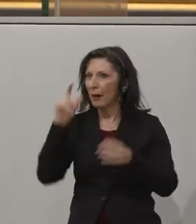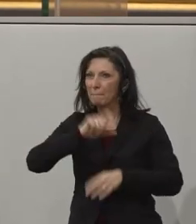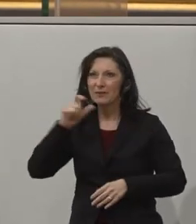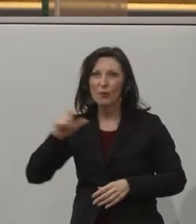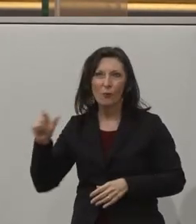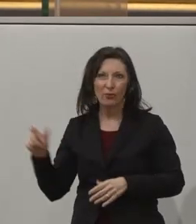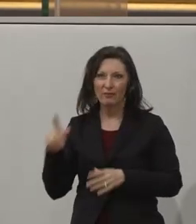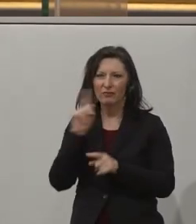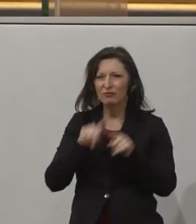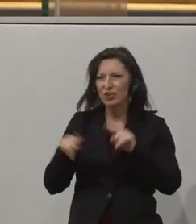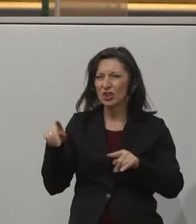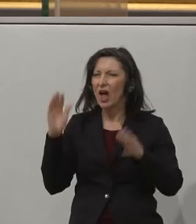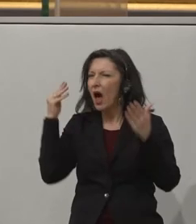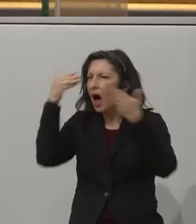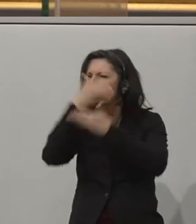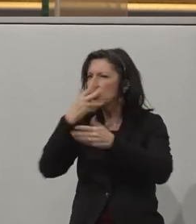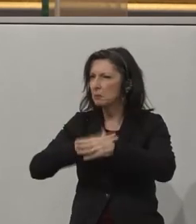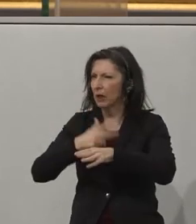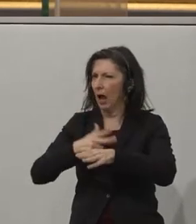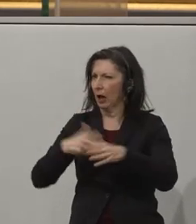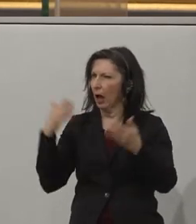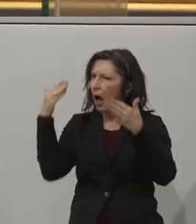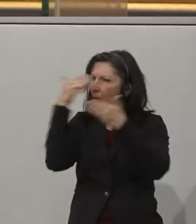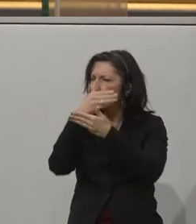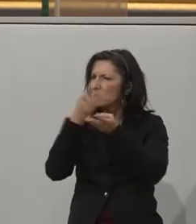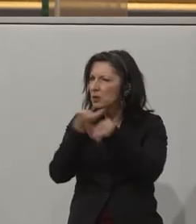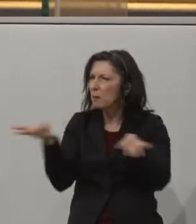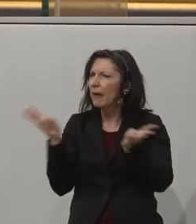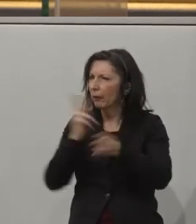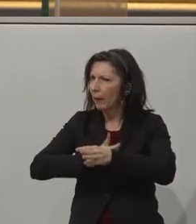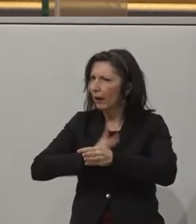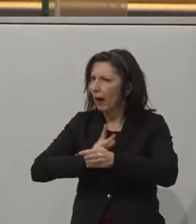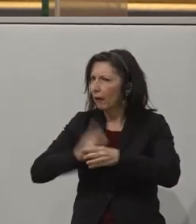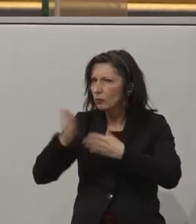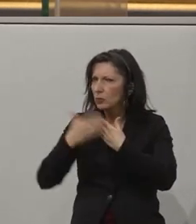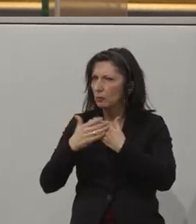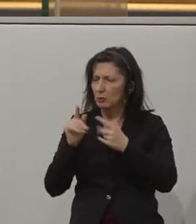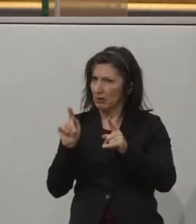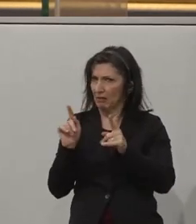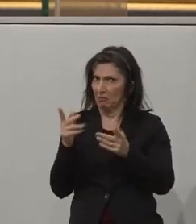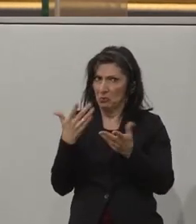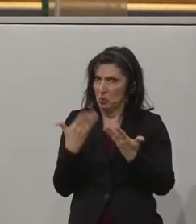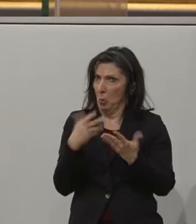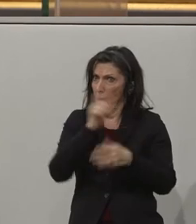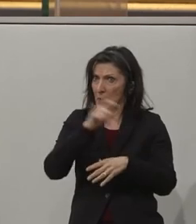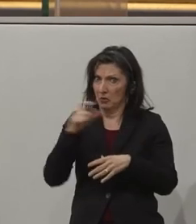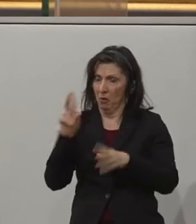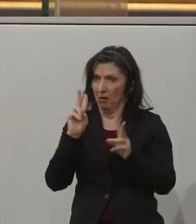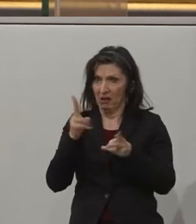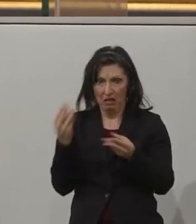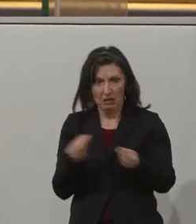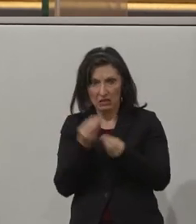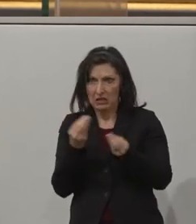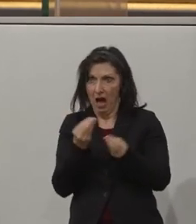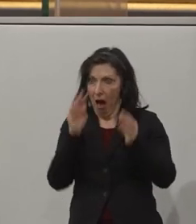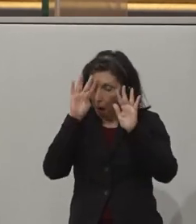die verschiedene Autismus-Erkrankungen haben, verschiedene Autismus-Spektrum-Erkrankungen haben, können sich viel besser auf verschiedene Dinge konzentrieren, wie